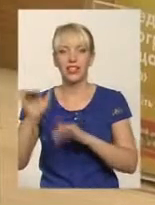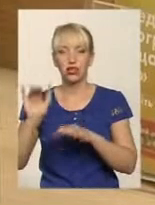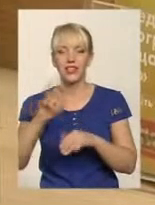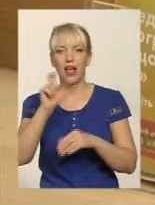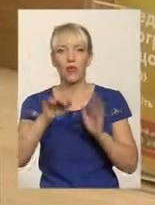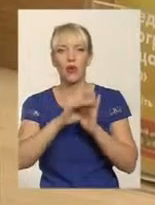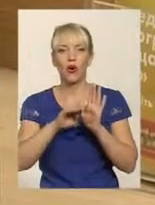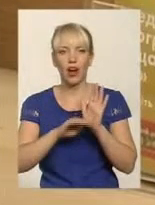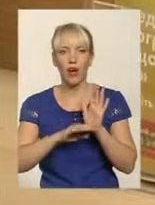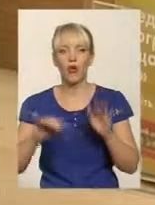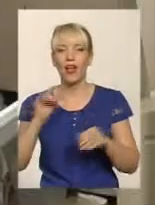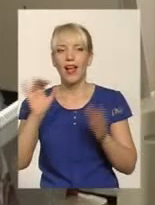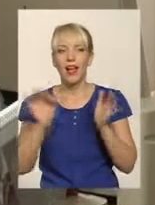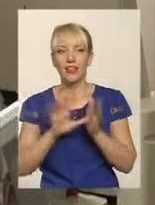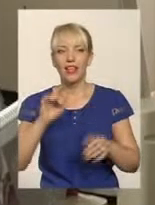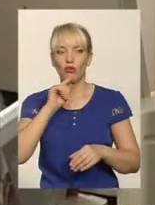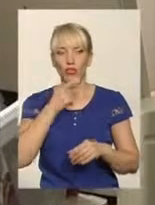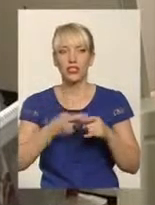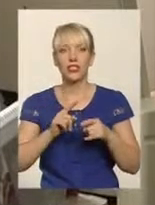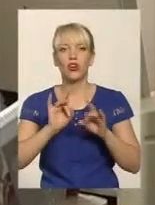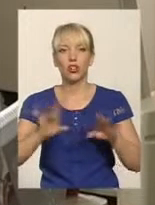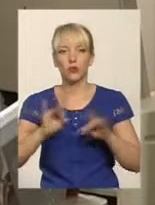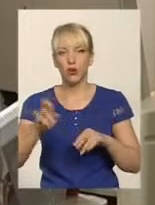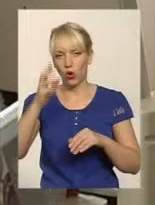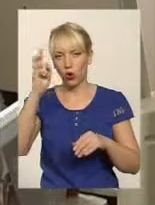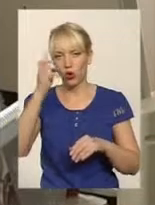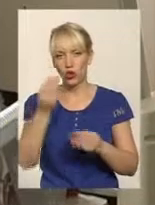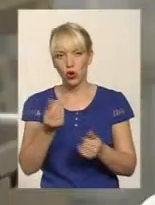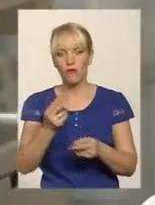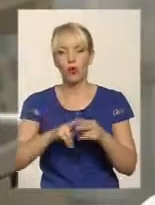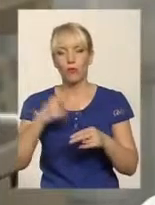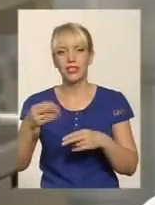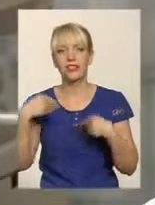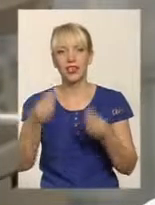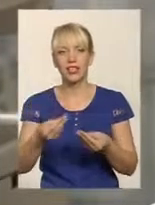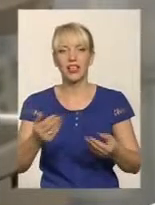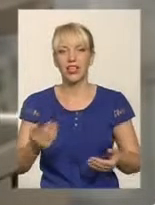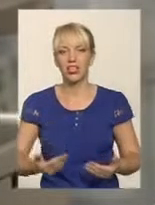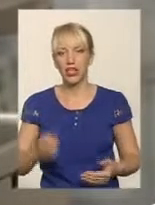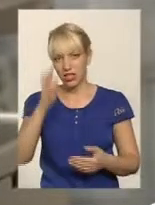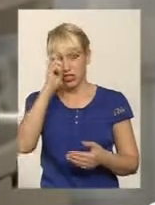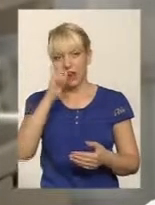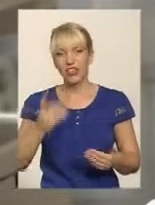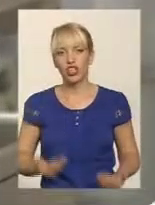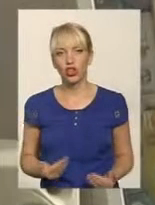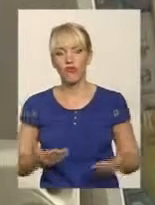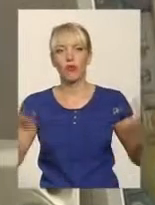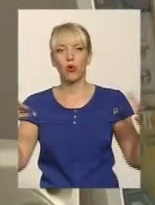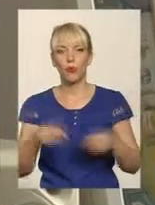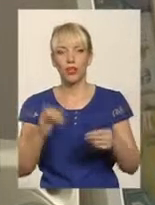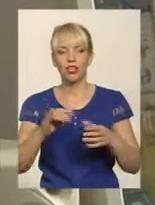енергоефективності, розповідають, грошову компенсацію держава дає і житлово-будівельним кооперативам та об'єднанням